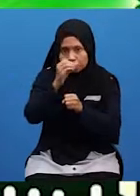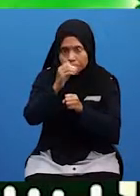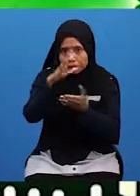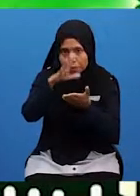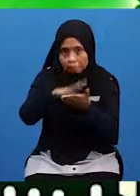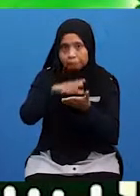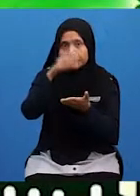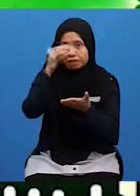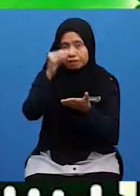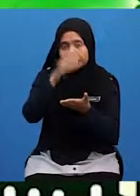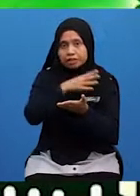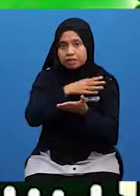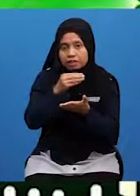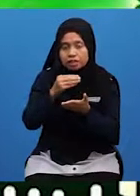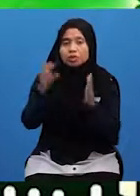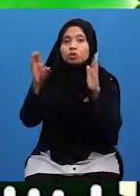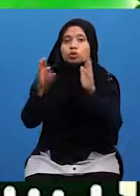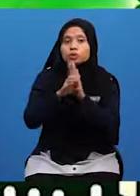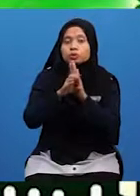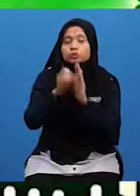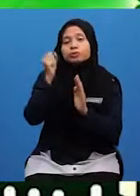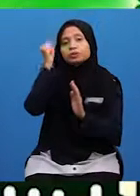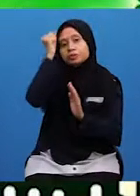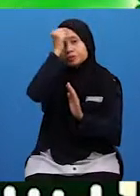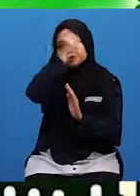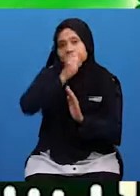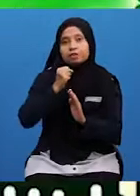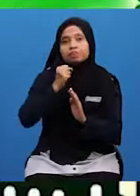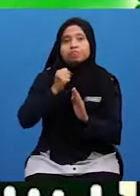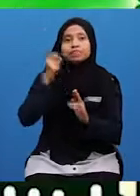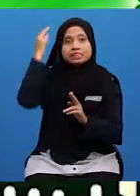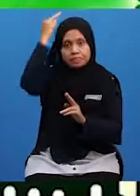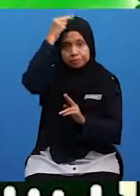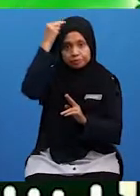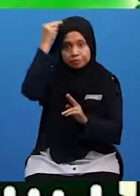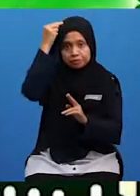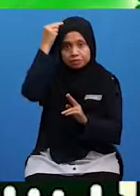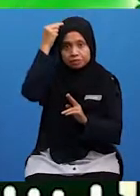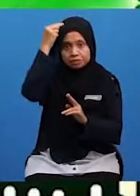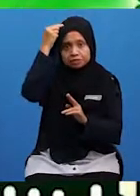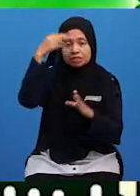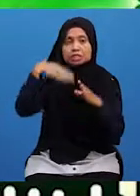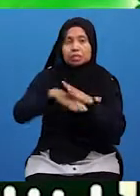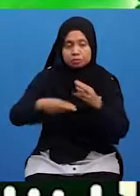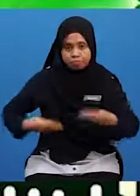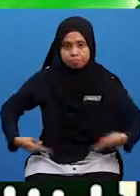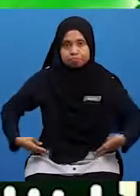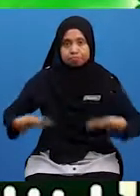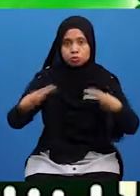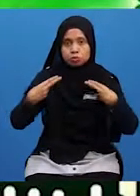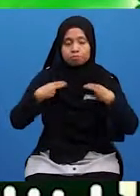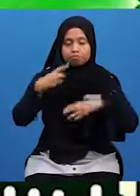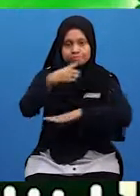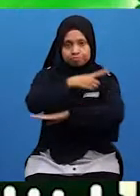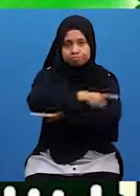Serta mencontohi sifat Nabi ini dalam tindakan dan kehidupan seharian